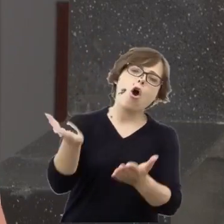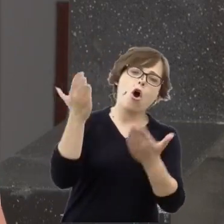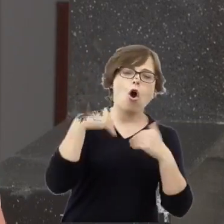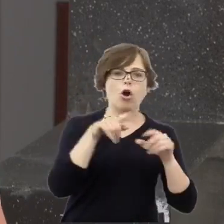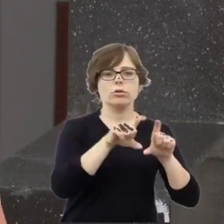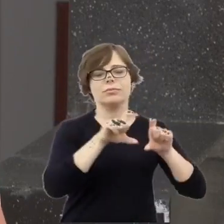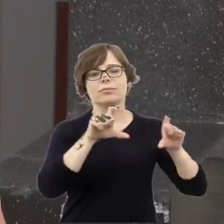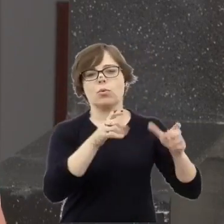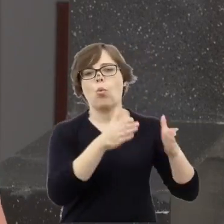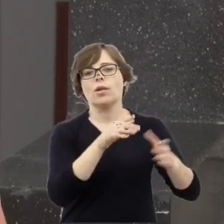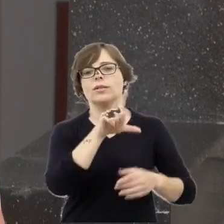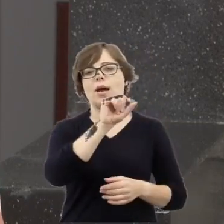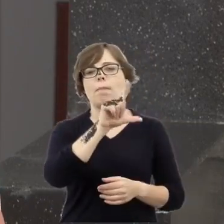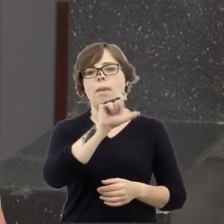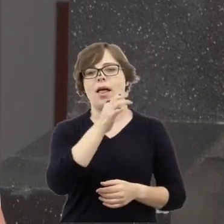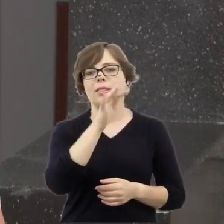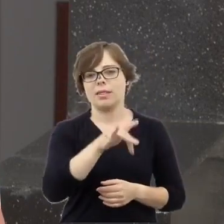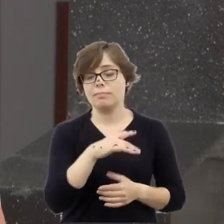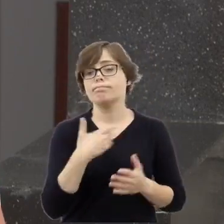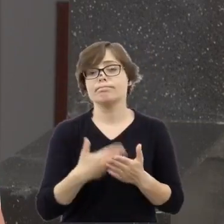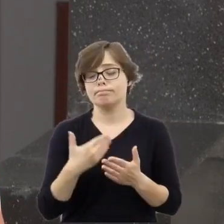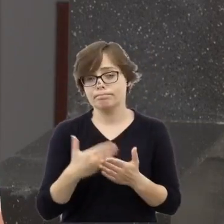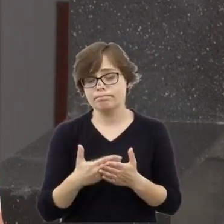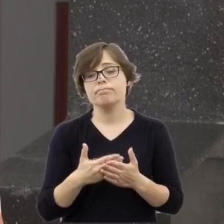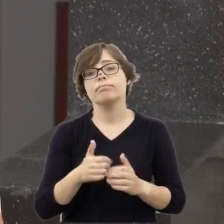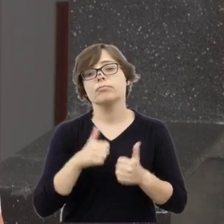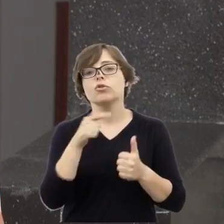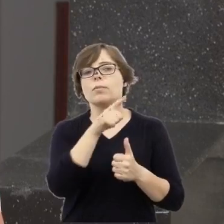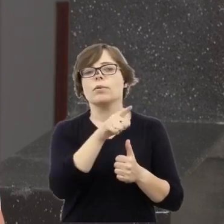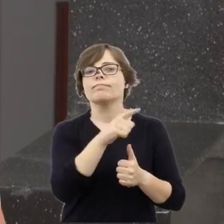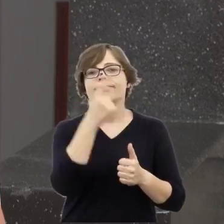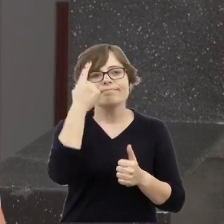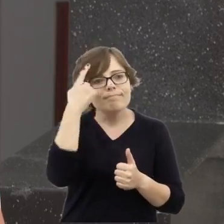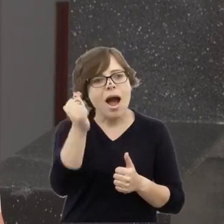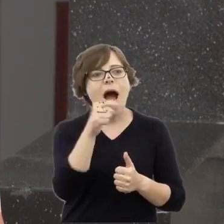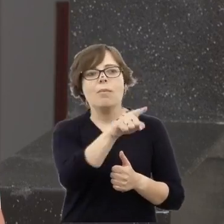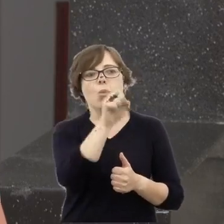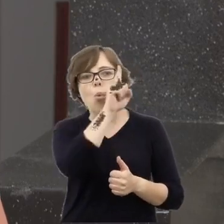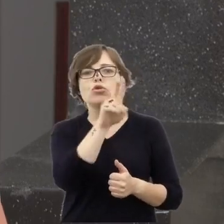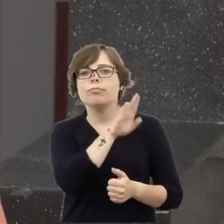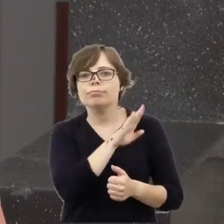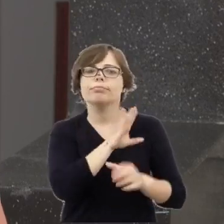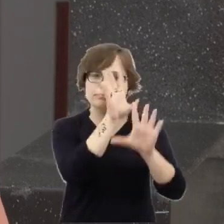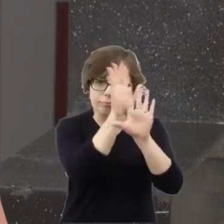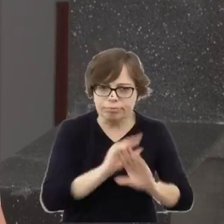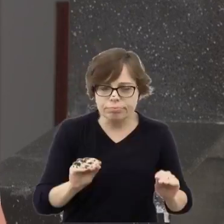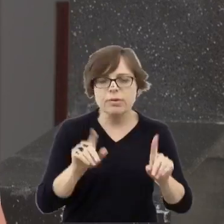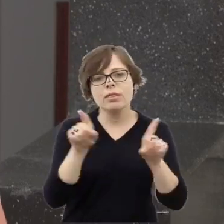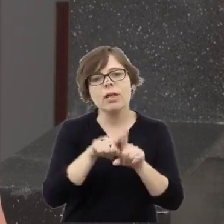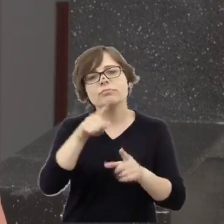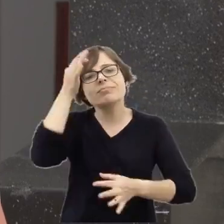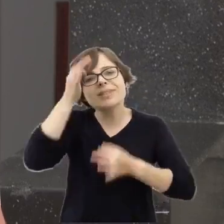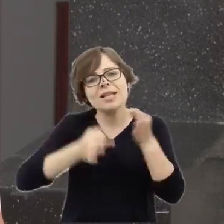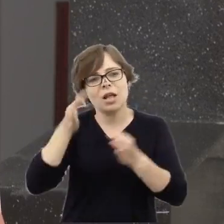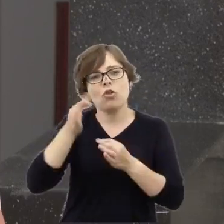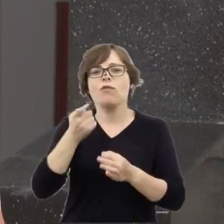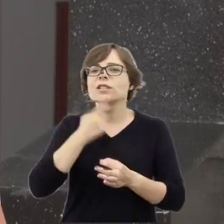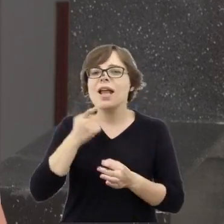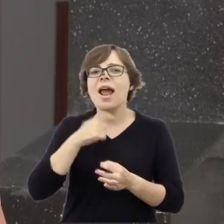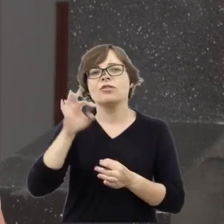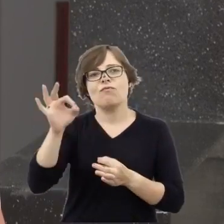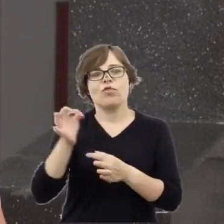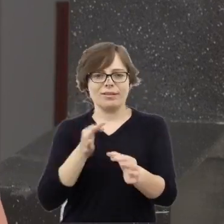takim sensie, żeby pozytywnie uczcić pamięć i zastanowić się nad tym dziedzictwem Kielczan i jakoś